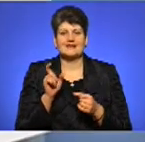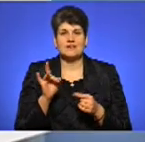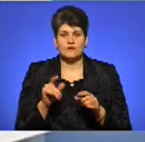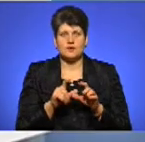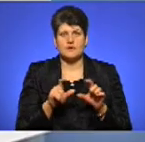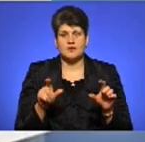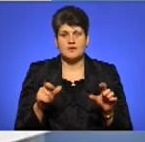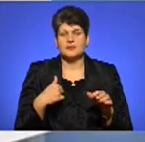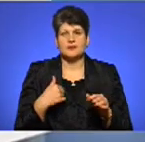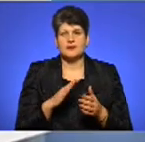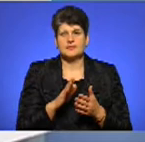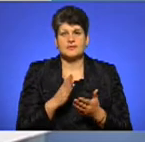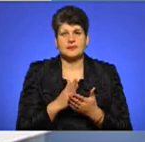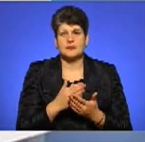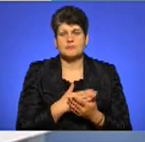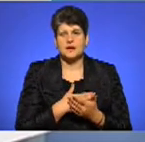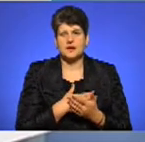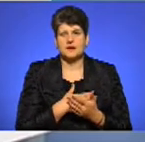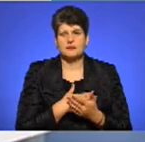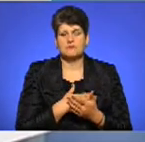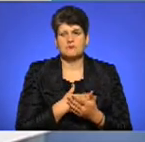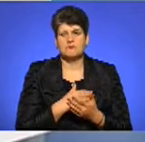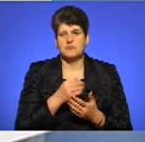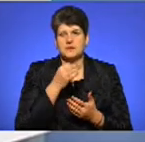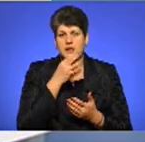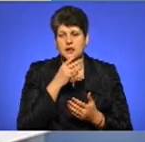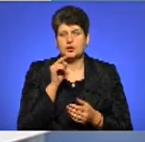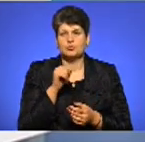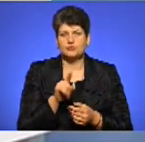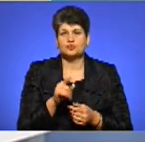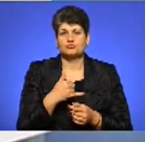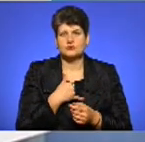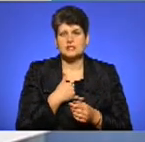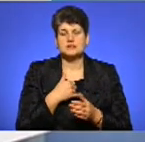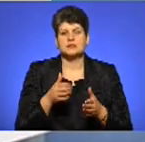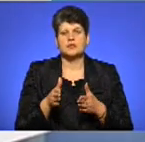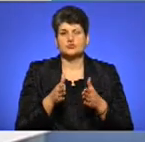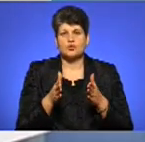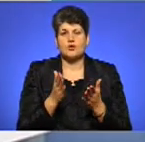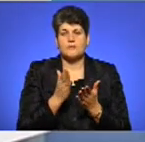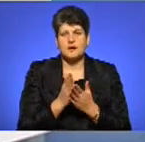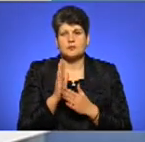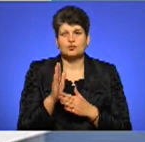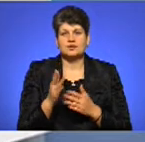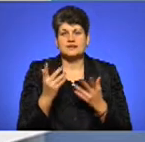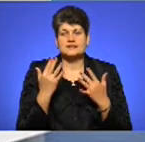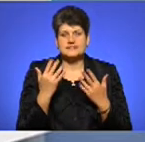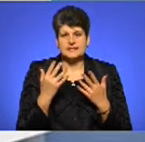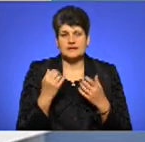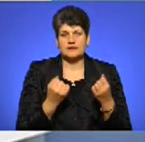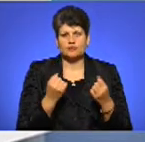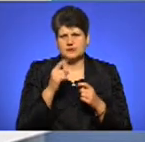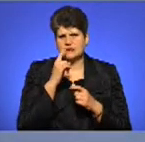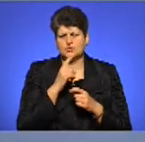я не є прихильником того, що в нас на дорогах має бути стільки автомобілів з незрозумілою